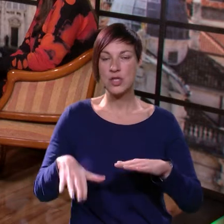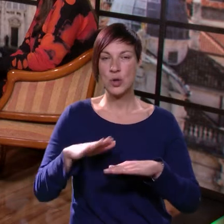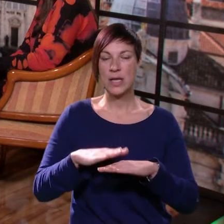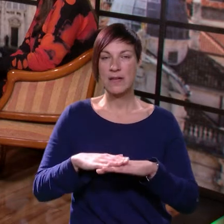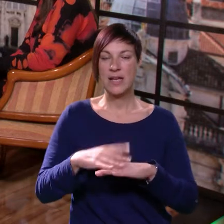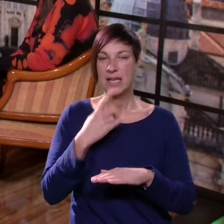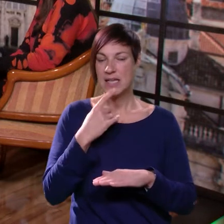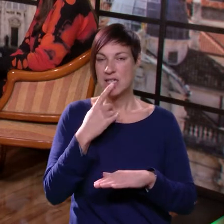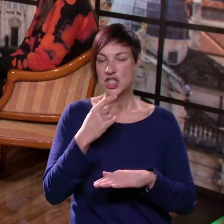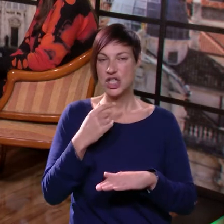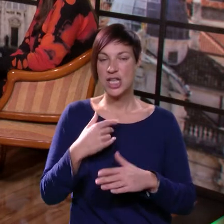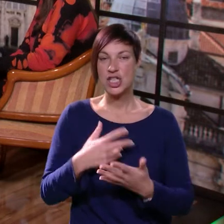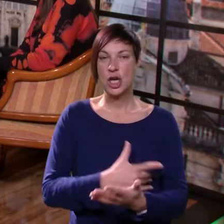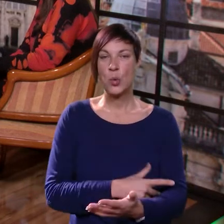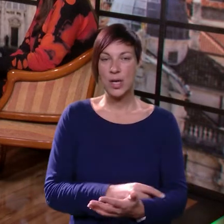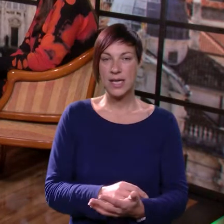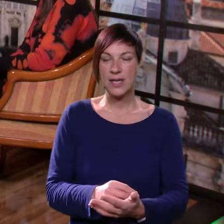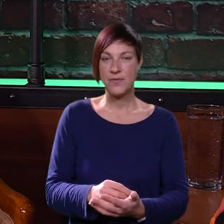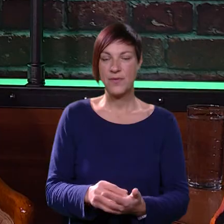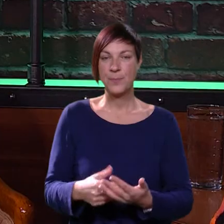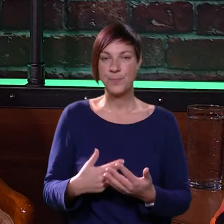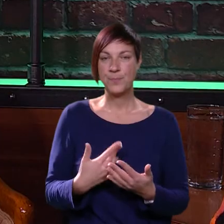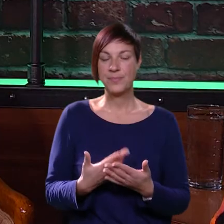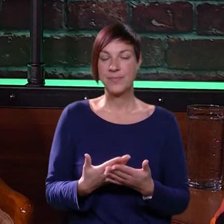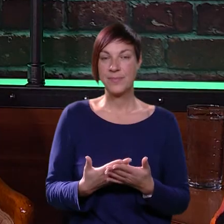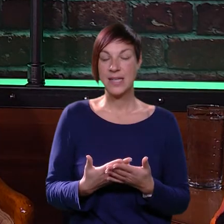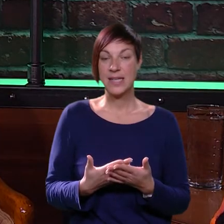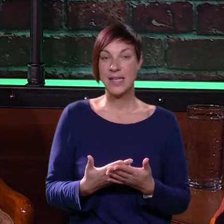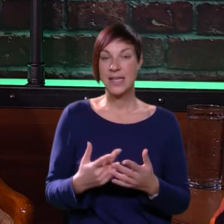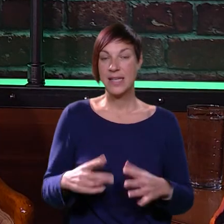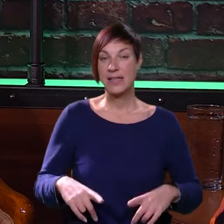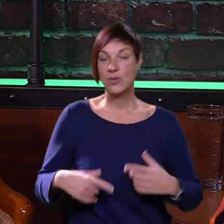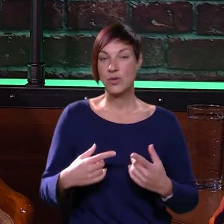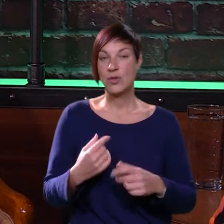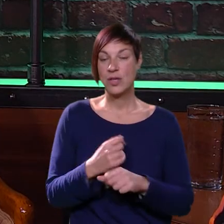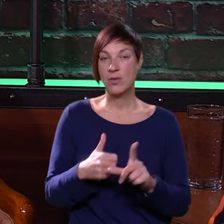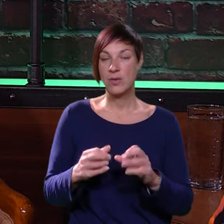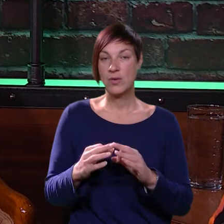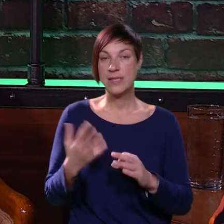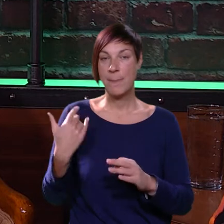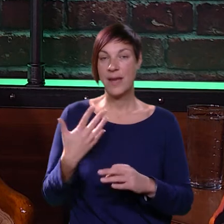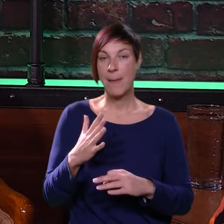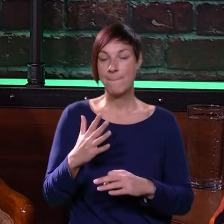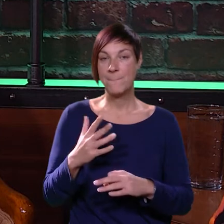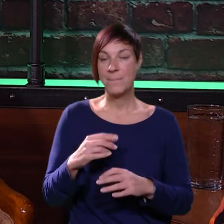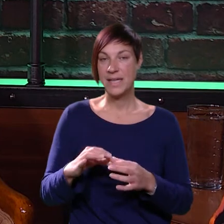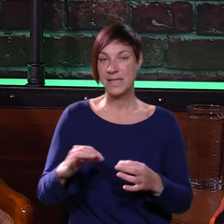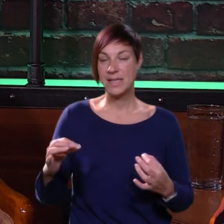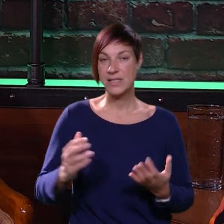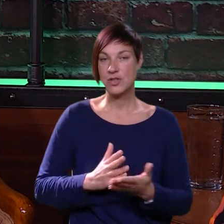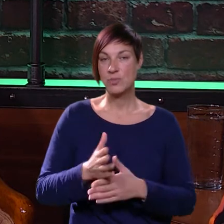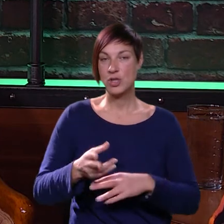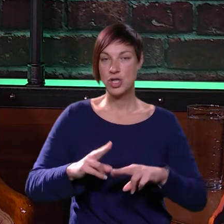velika je glukoza u krvi i tako, to jutro je glukoza bila 15, kad se vam jedli,